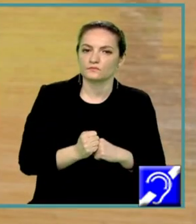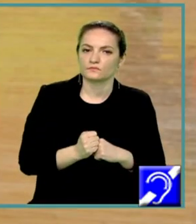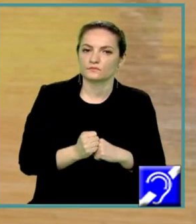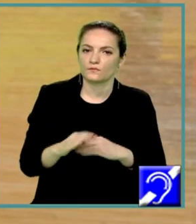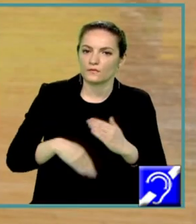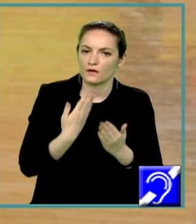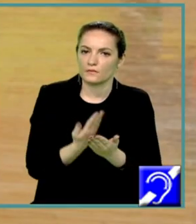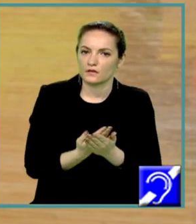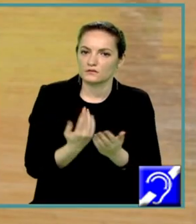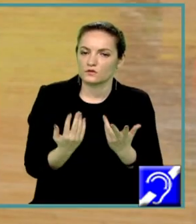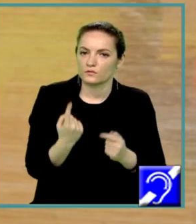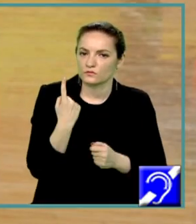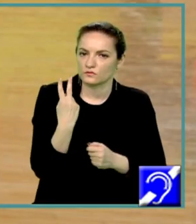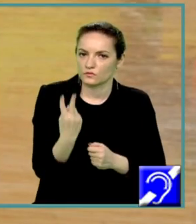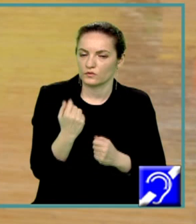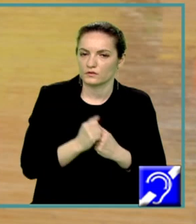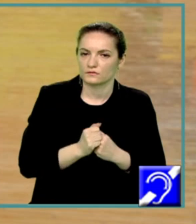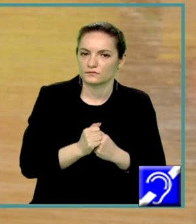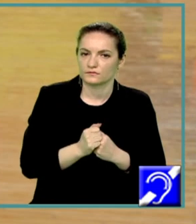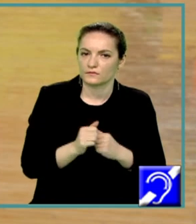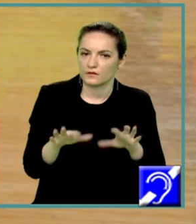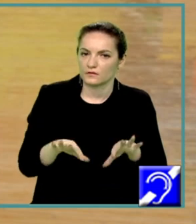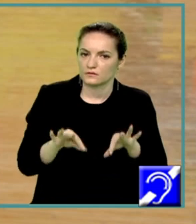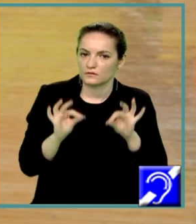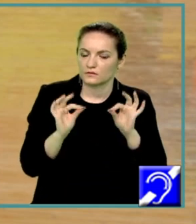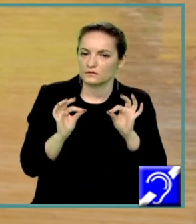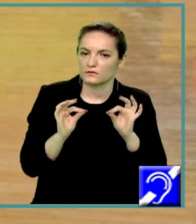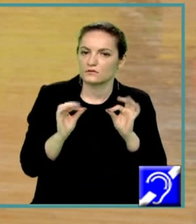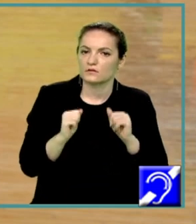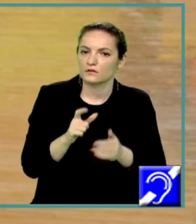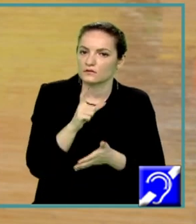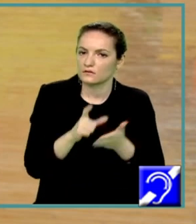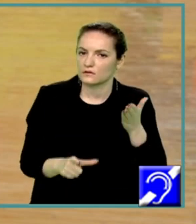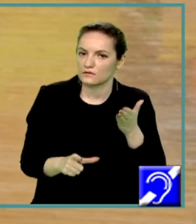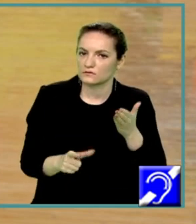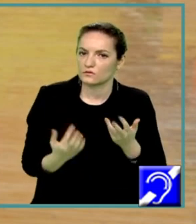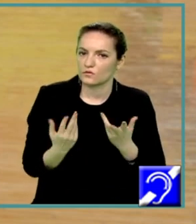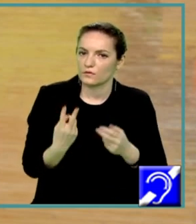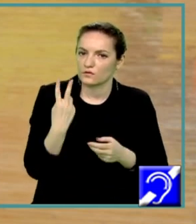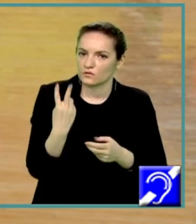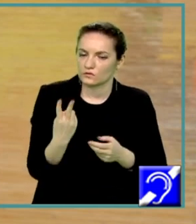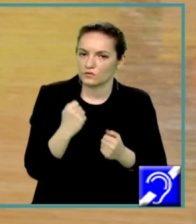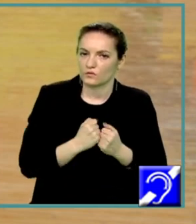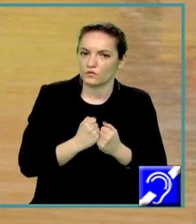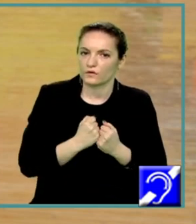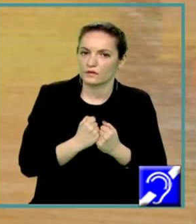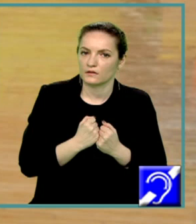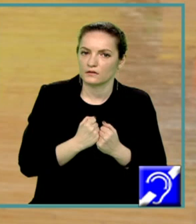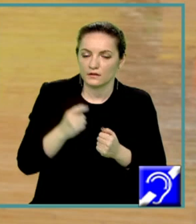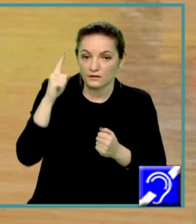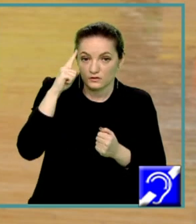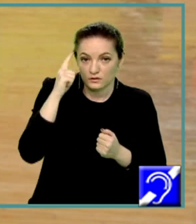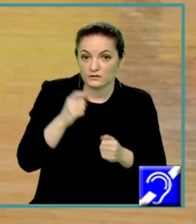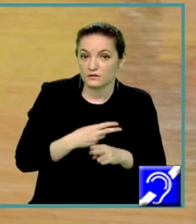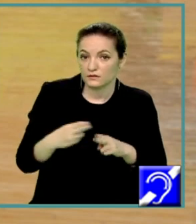Aplicația numărul 2 Aplicația a fost selectată din testul de antrenament numărul 2 specializarea științei ale naturii